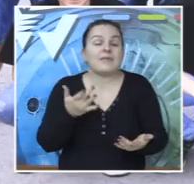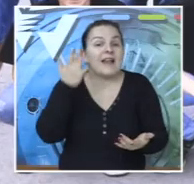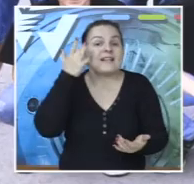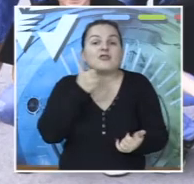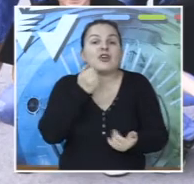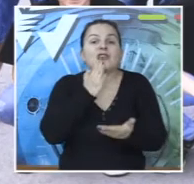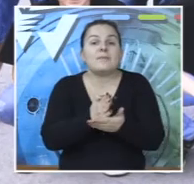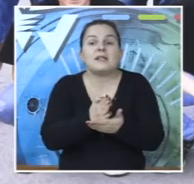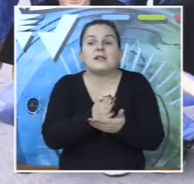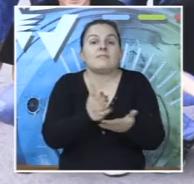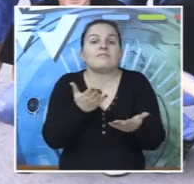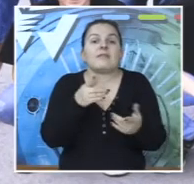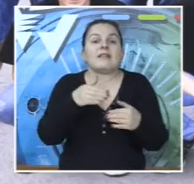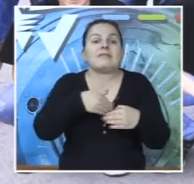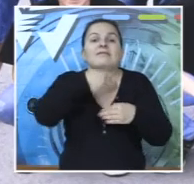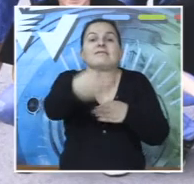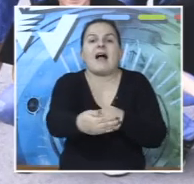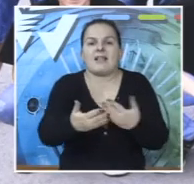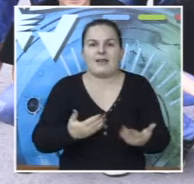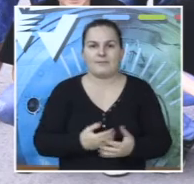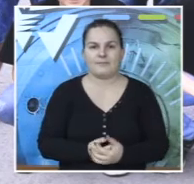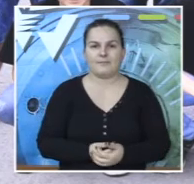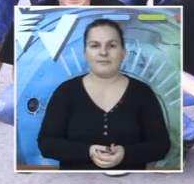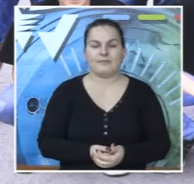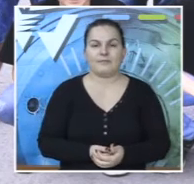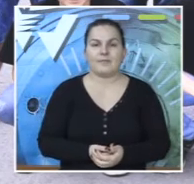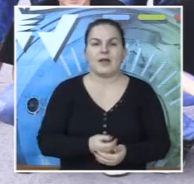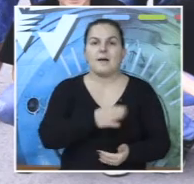znalo da li će u kom smjeru i će njihova dalja saradnja.